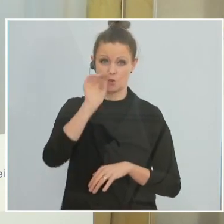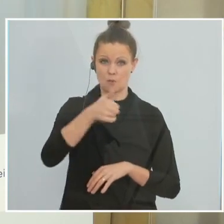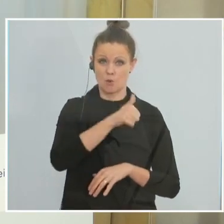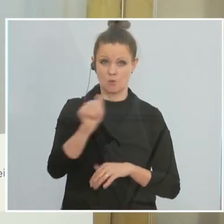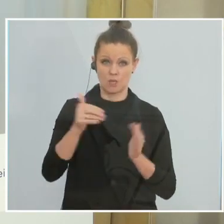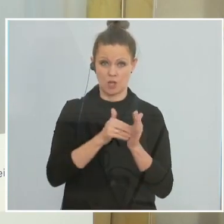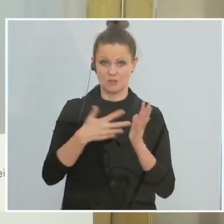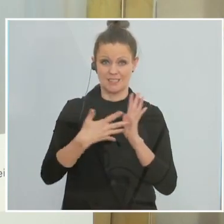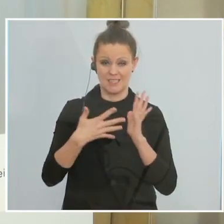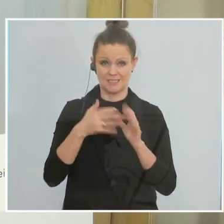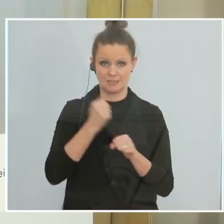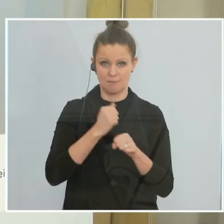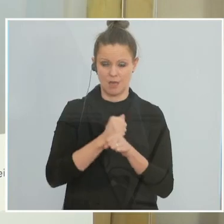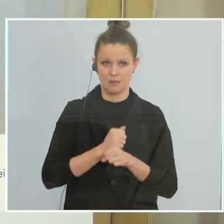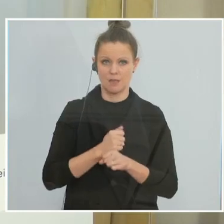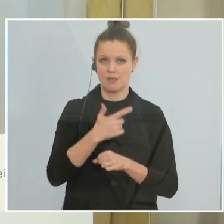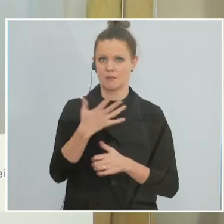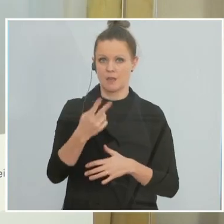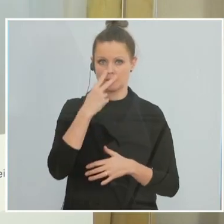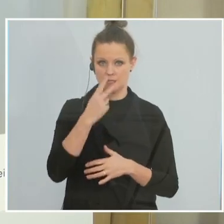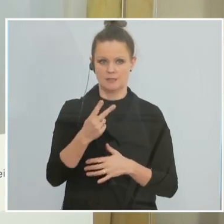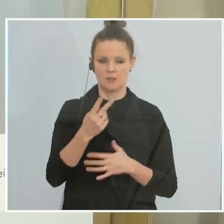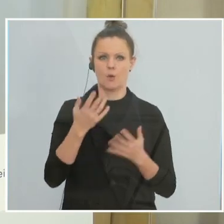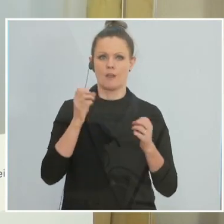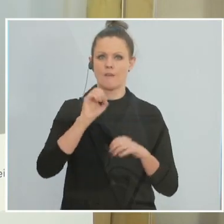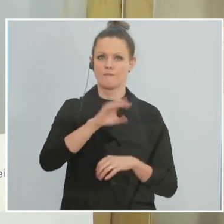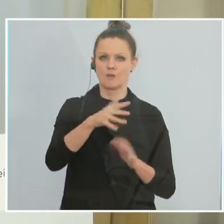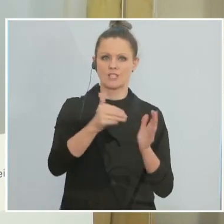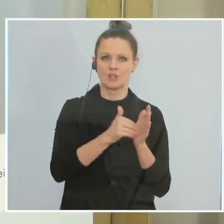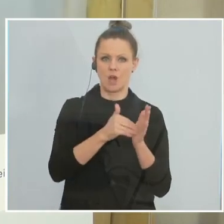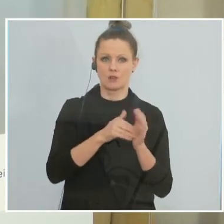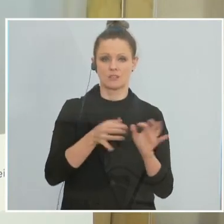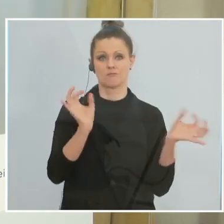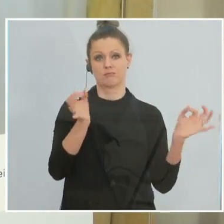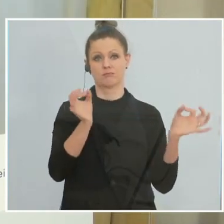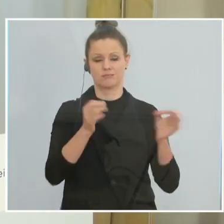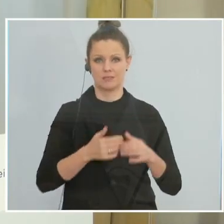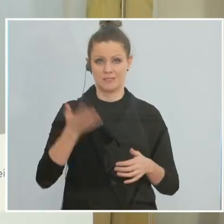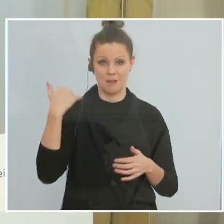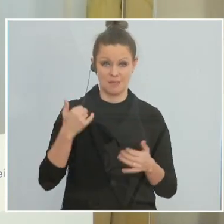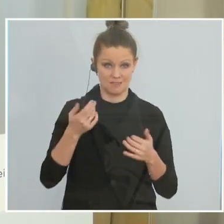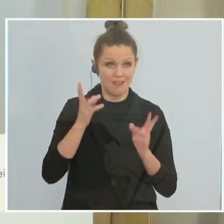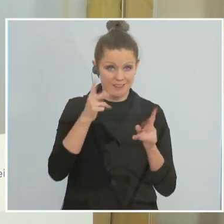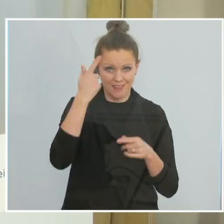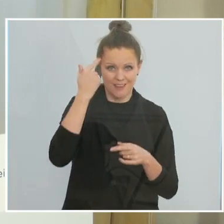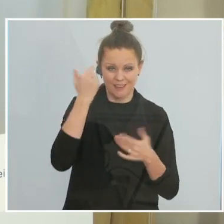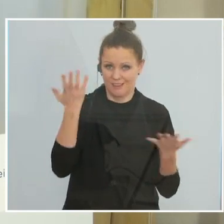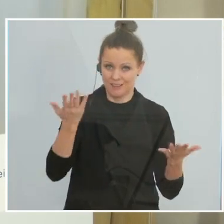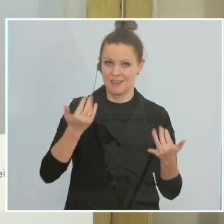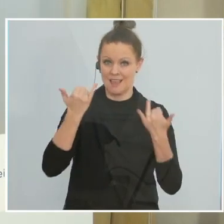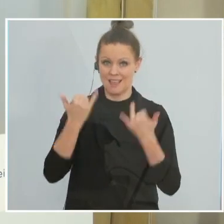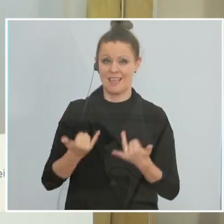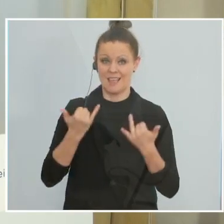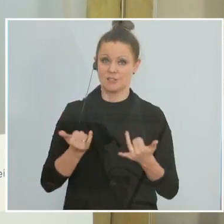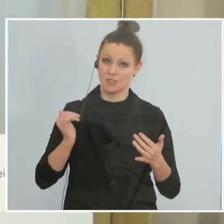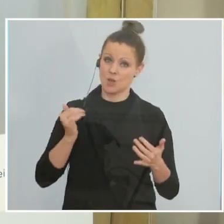.000 Testungen. Irgendwann sind wir da gestanden und haben das Ziel formuliert, 15.000 wäre großartig. Wir erinnern uns noch daran, jetzt sind